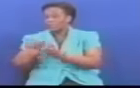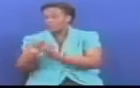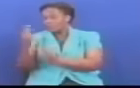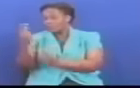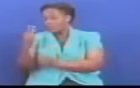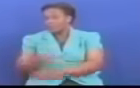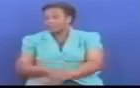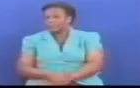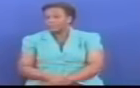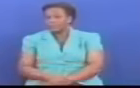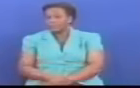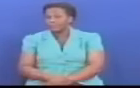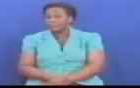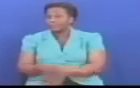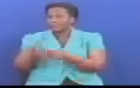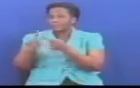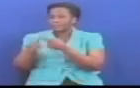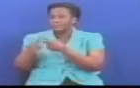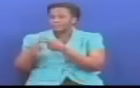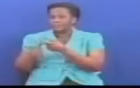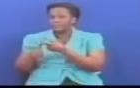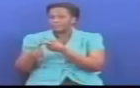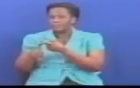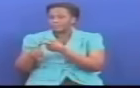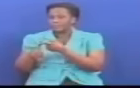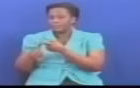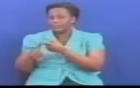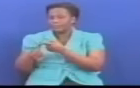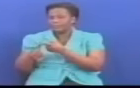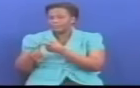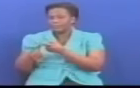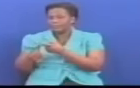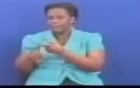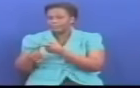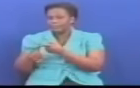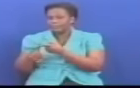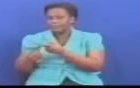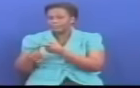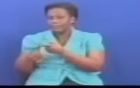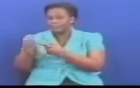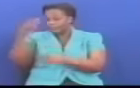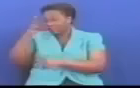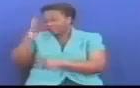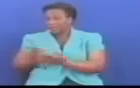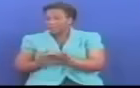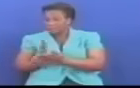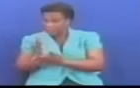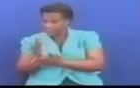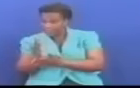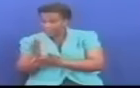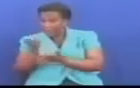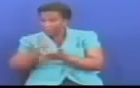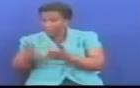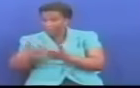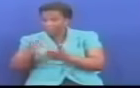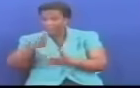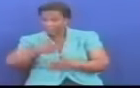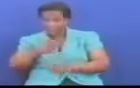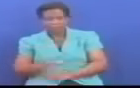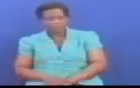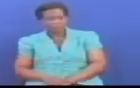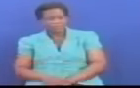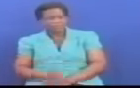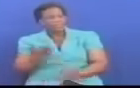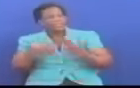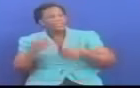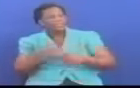Serekali Kupitia ofisietu Iliziagiza lakini napenda nerudie Kutuagizo tena upia Kwa